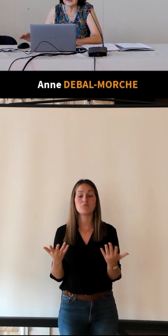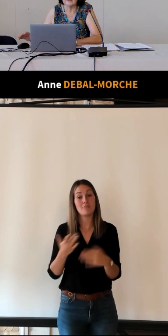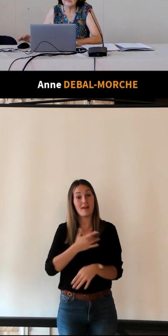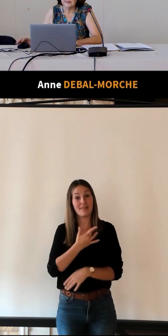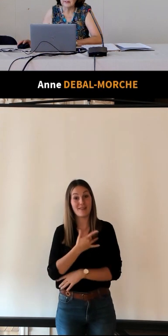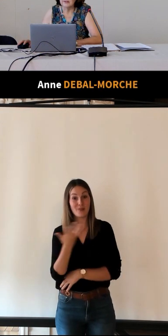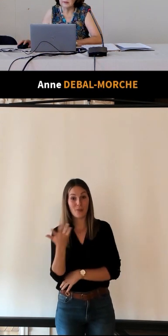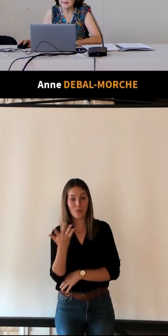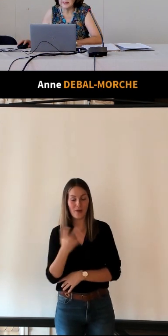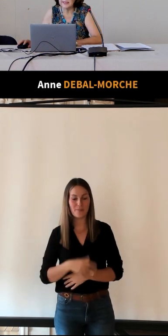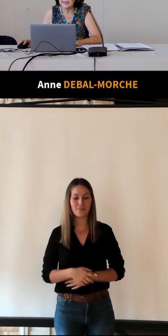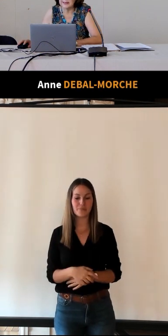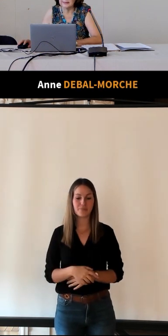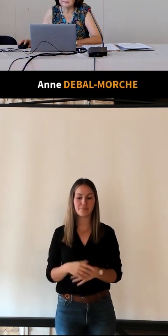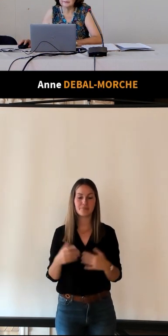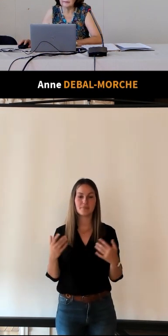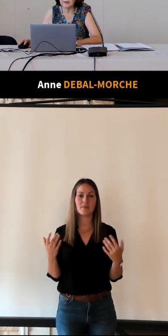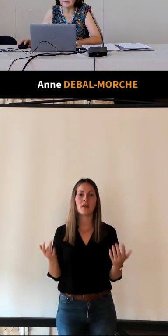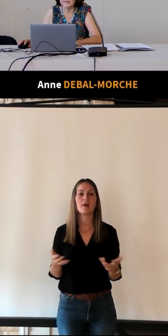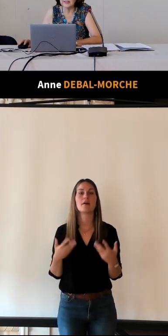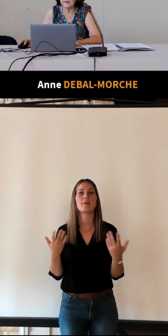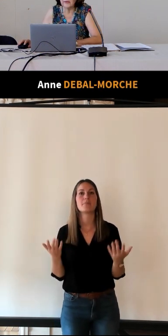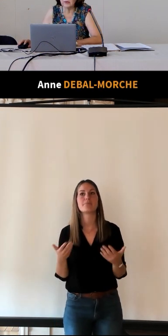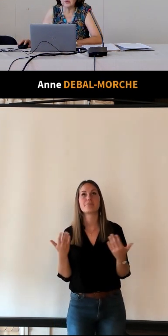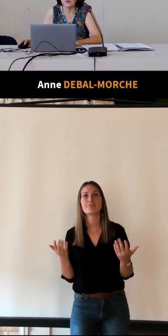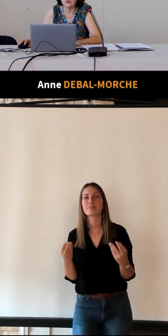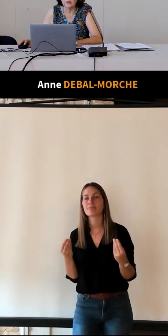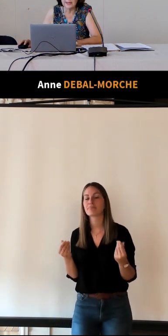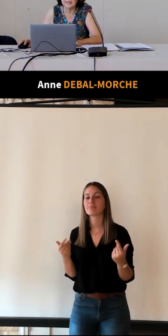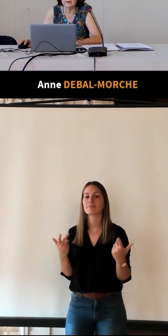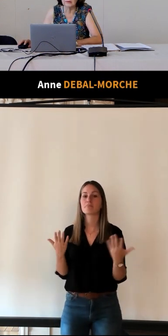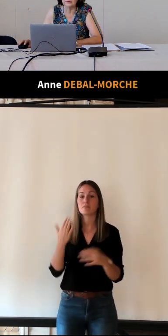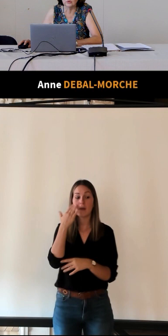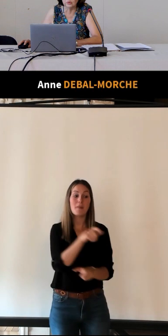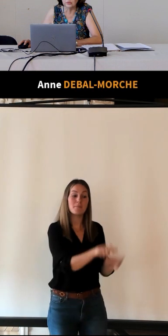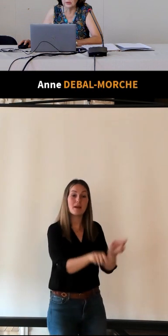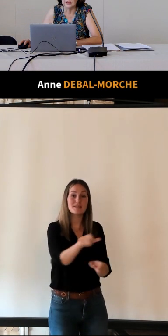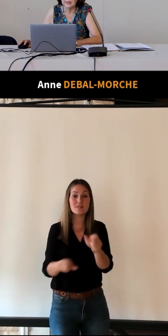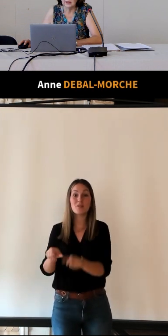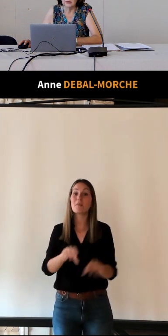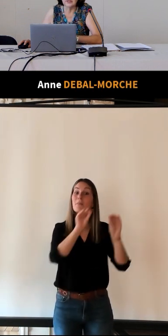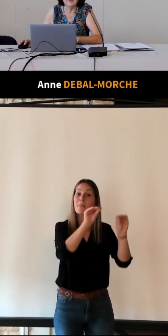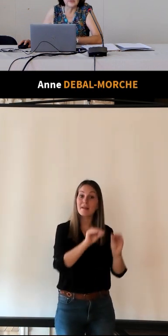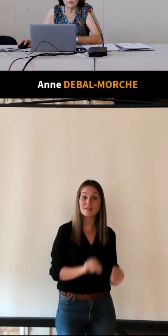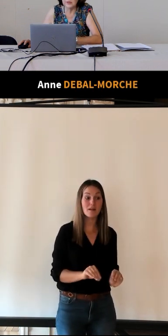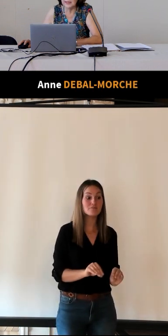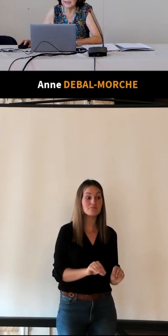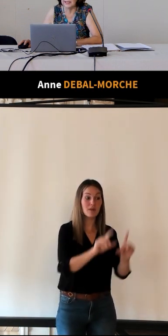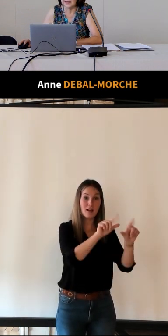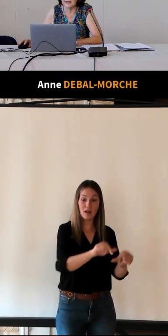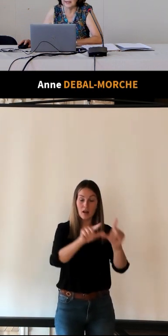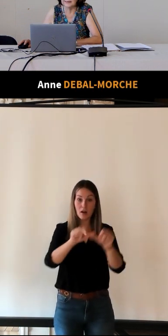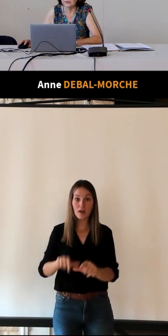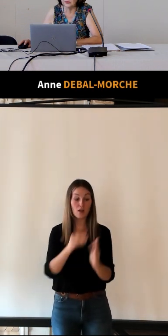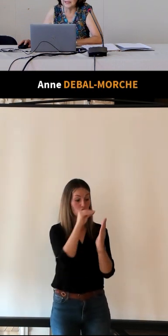intéressant, c'est que vous avez les différents commerçants de tours qui peuvent être utiles